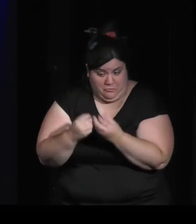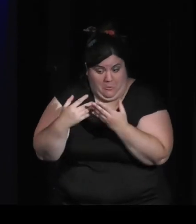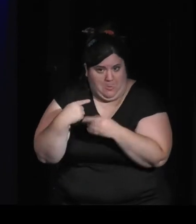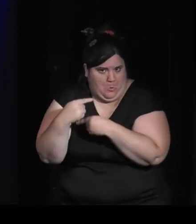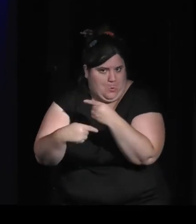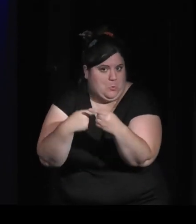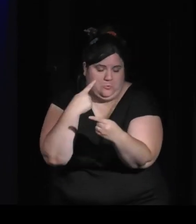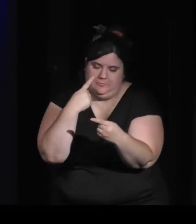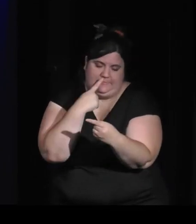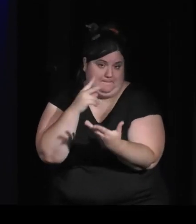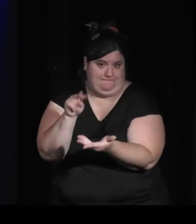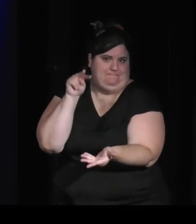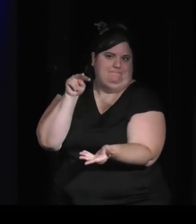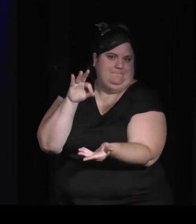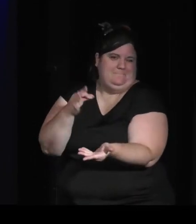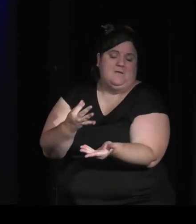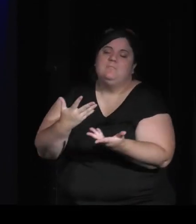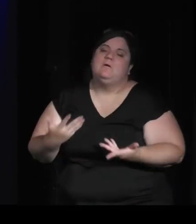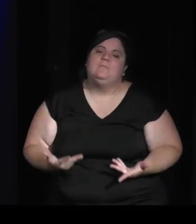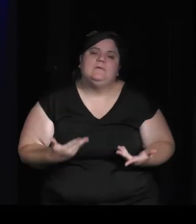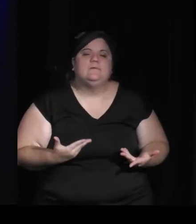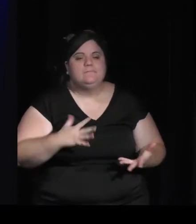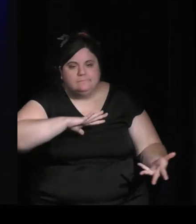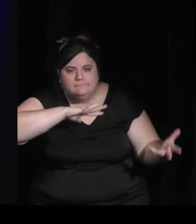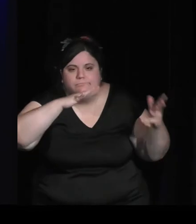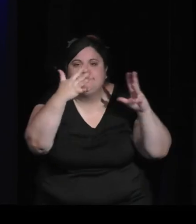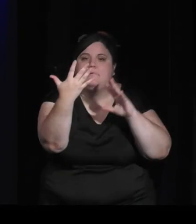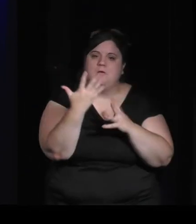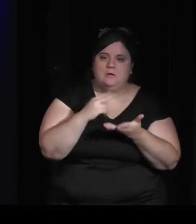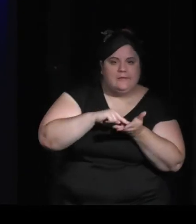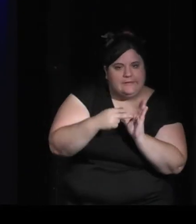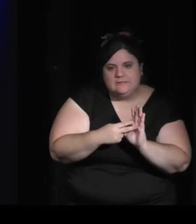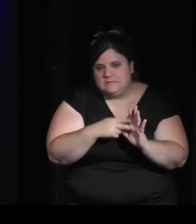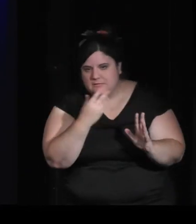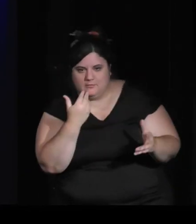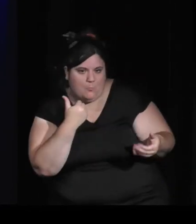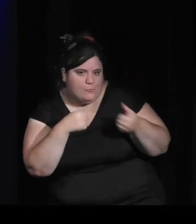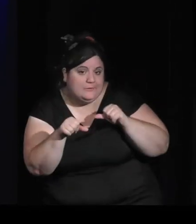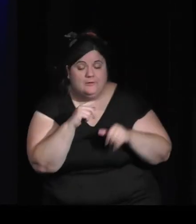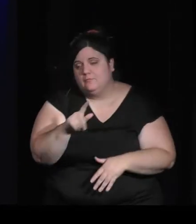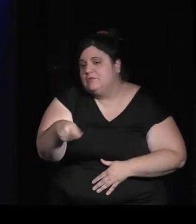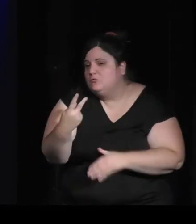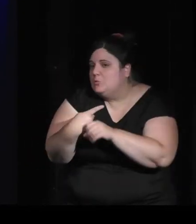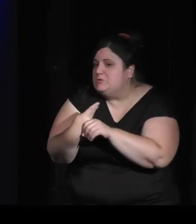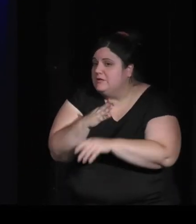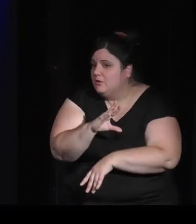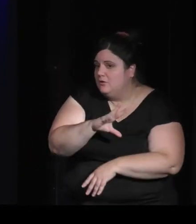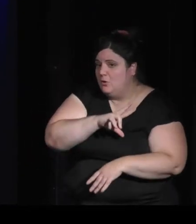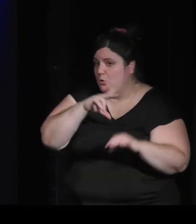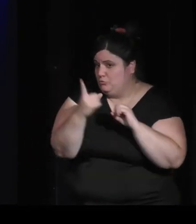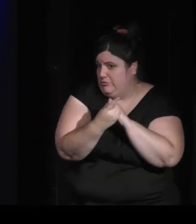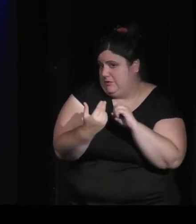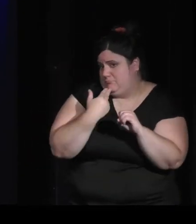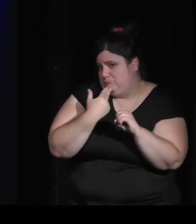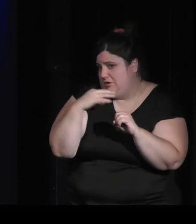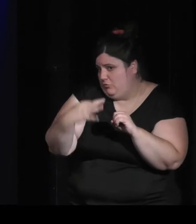Après, la modernisation a fait que j'utilise des outils 3D. J'ai toujours eu aussi pour objectif, depuis très longtemps, parce que je